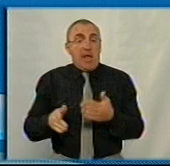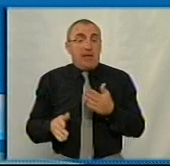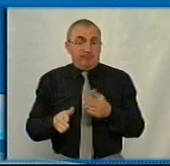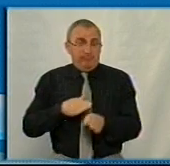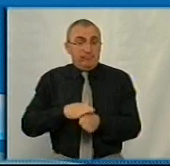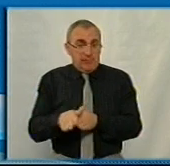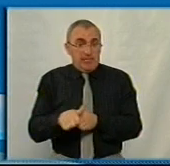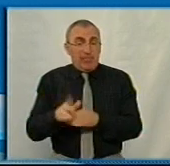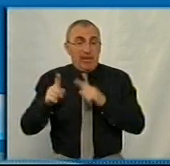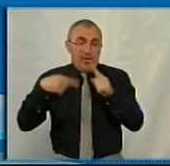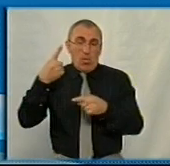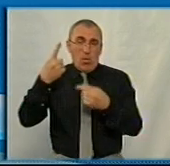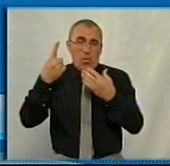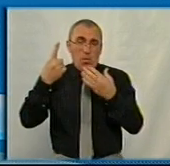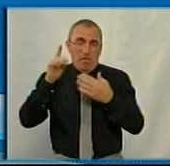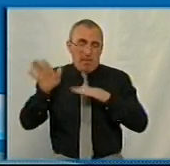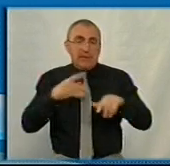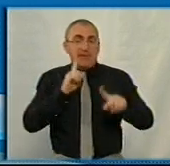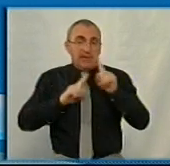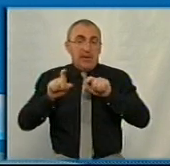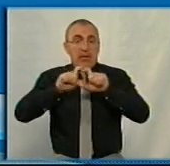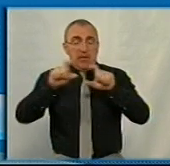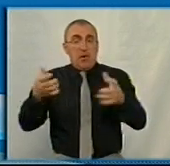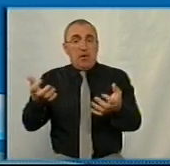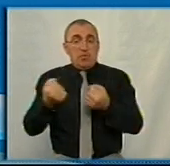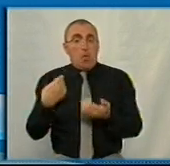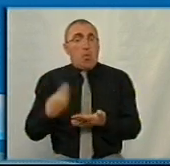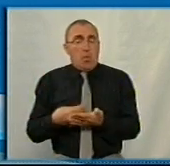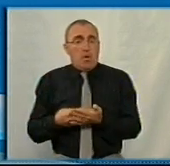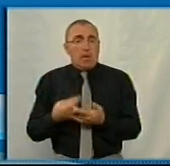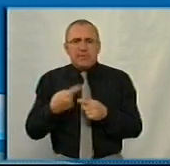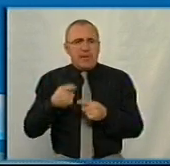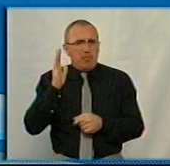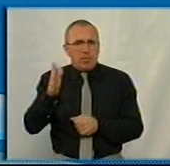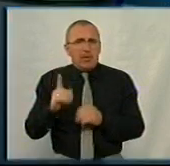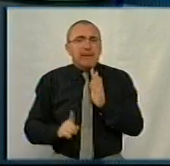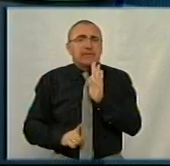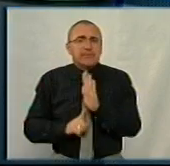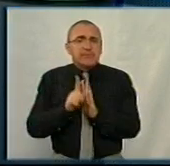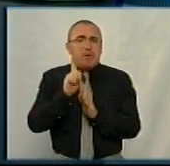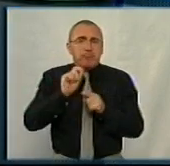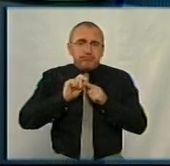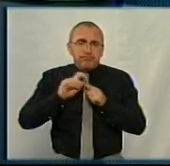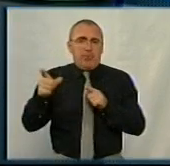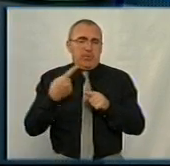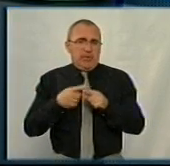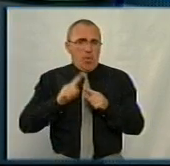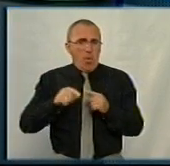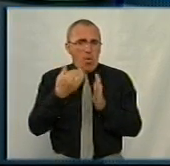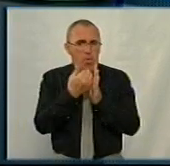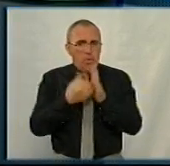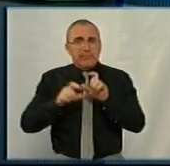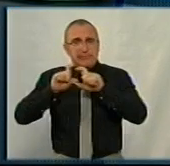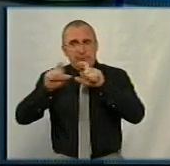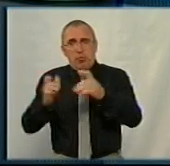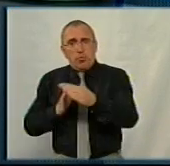це не означає, що на наступний день після сесії заклади отримують ці гроші. Це буде тільки старт, тільки початок цієї програми. Заклади підуть до